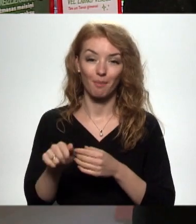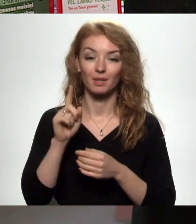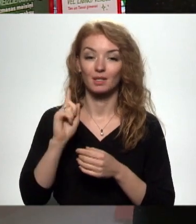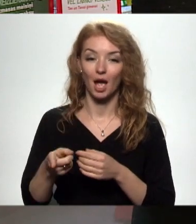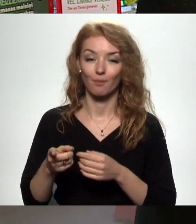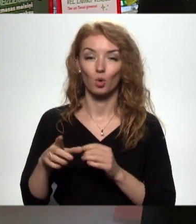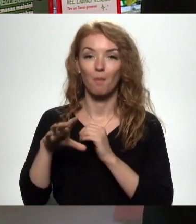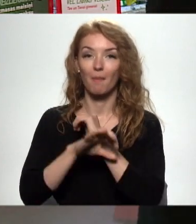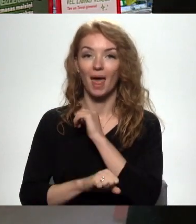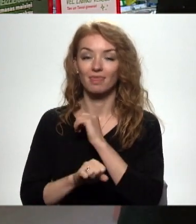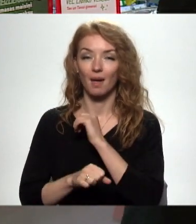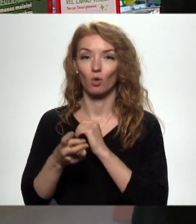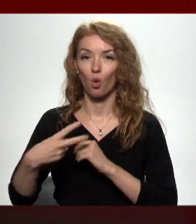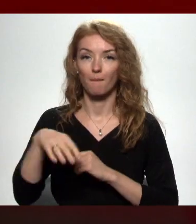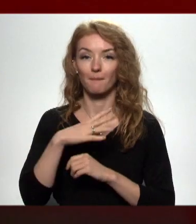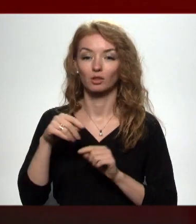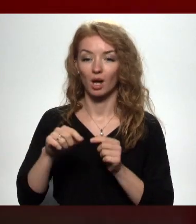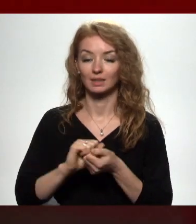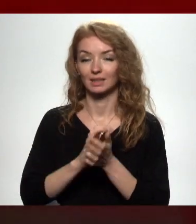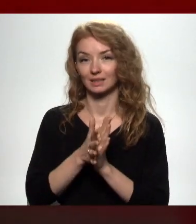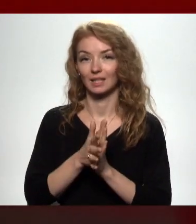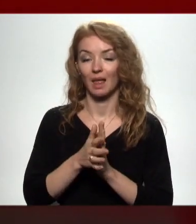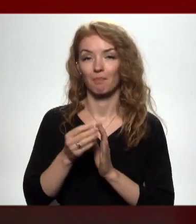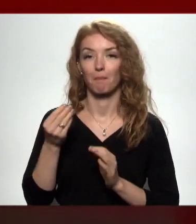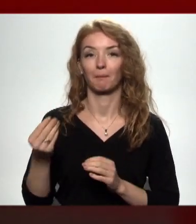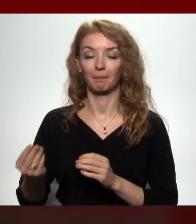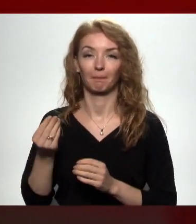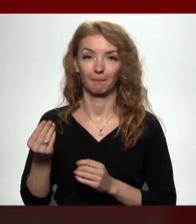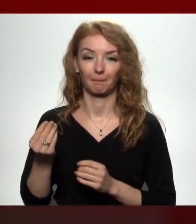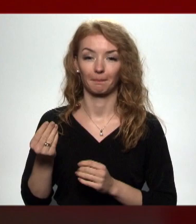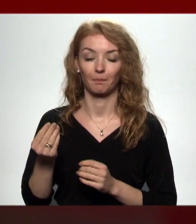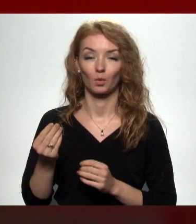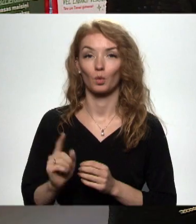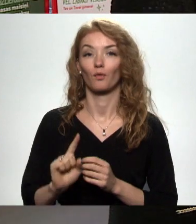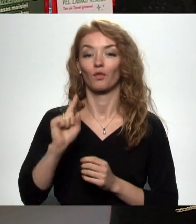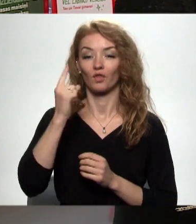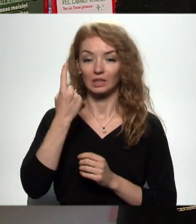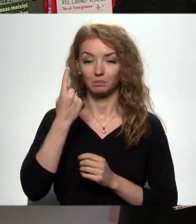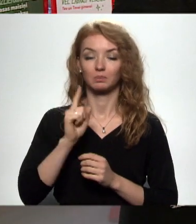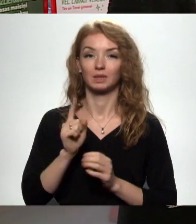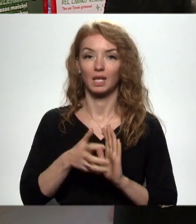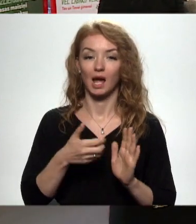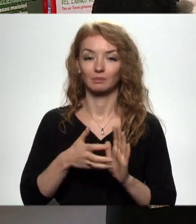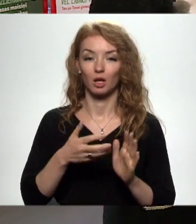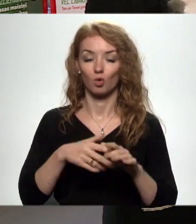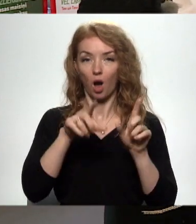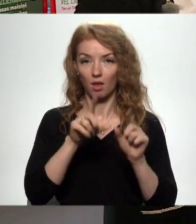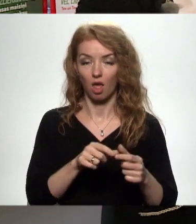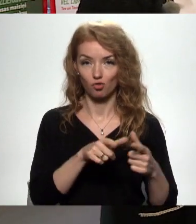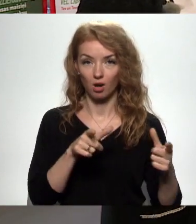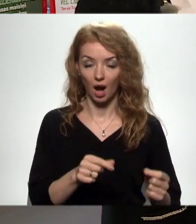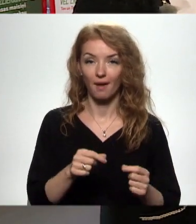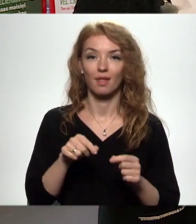jābūt pēdējiem, ko mēs šajā sistēmā, kā saka, nopīkstinam, un pa priekšu. Pirmā tad ir jāizmanto lojaltātes karta, jo